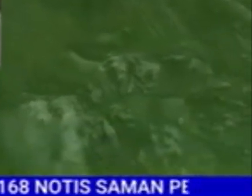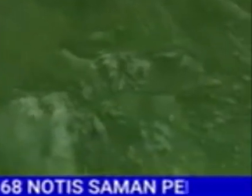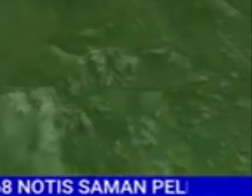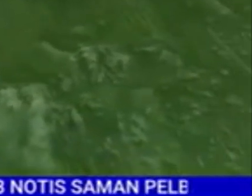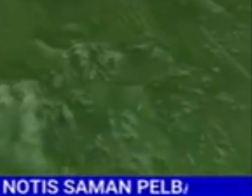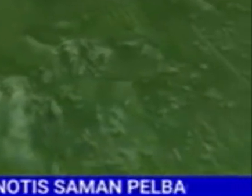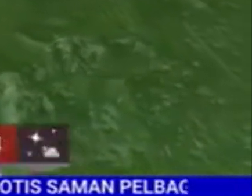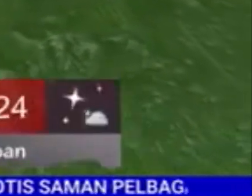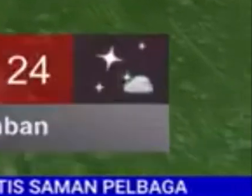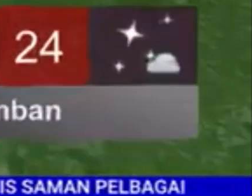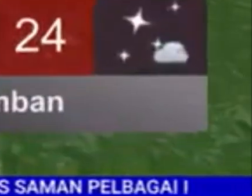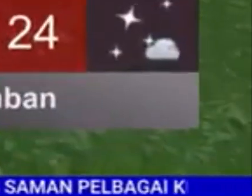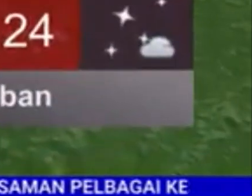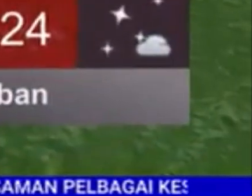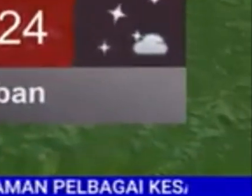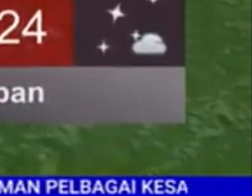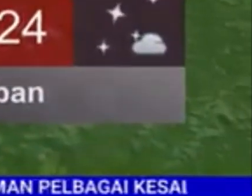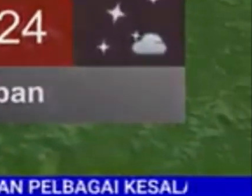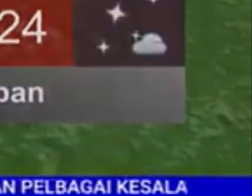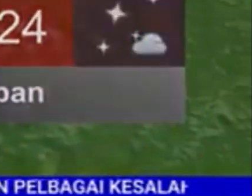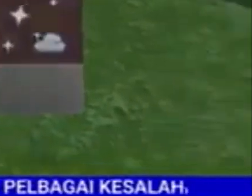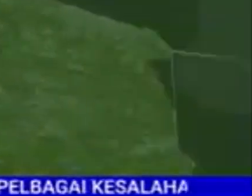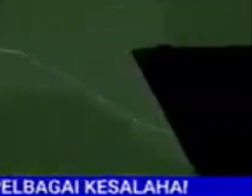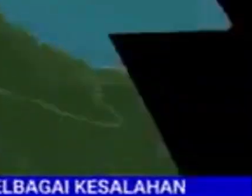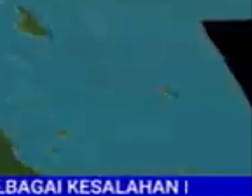Terima kasih telah menonton!